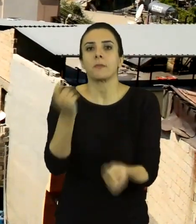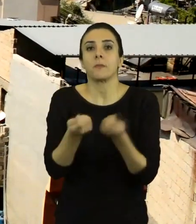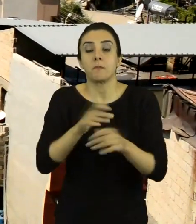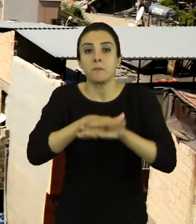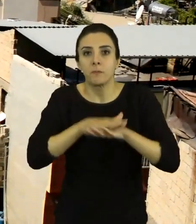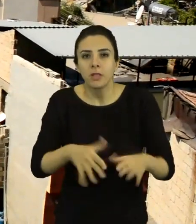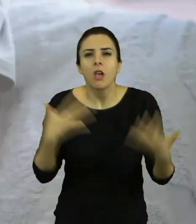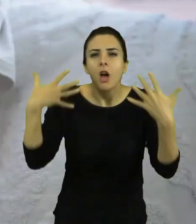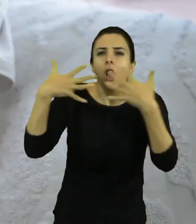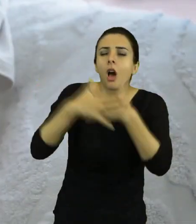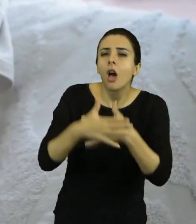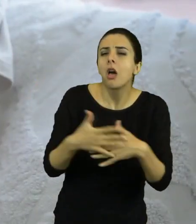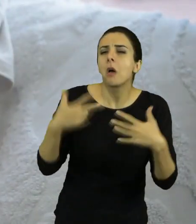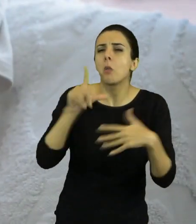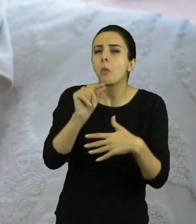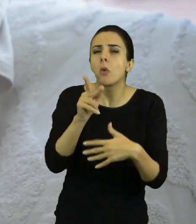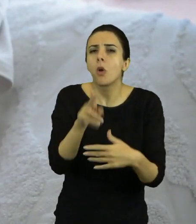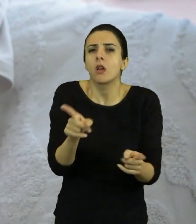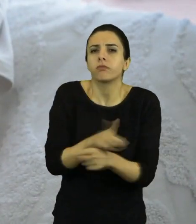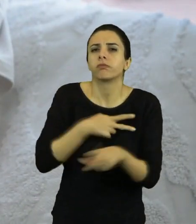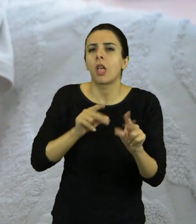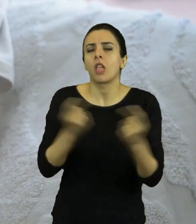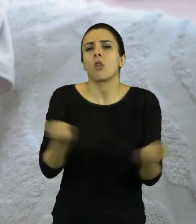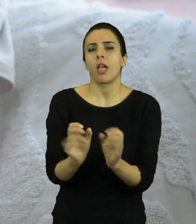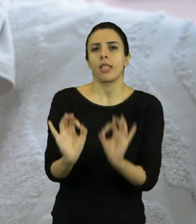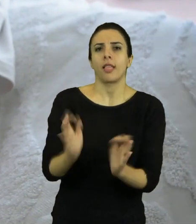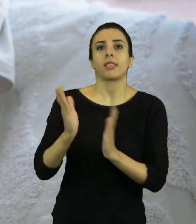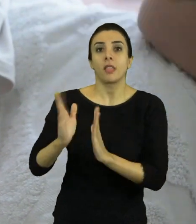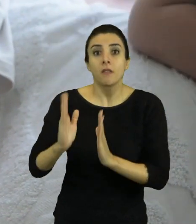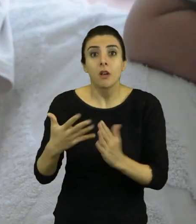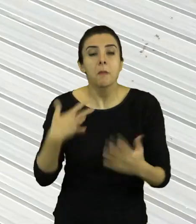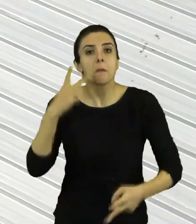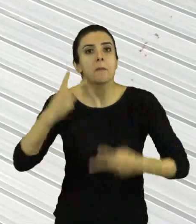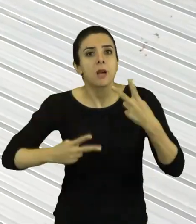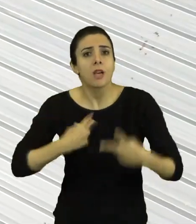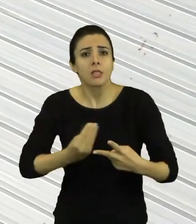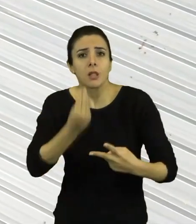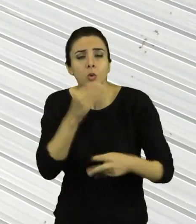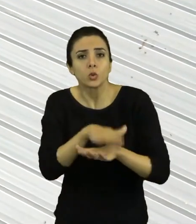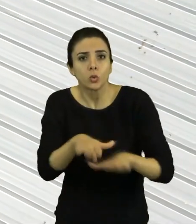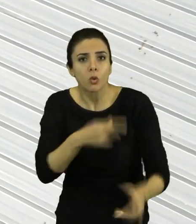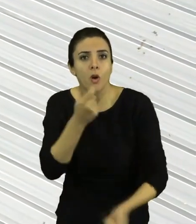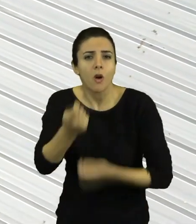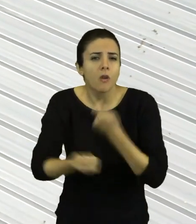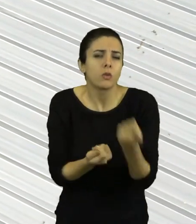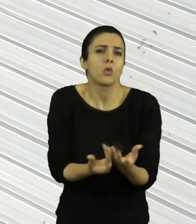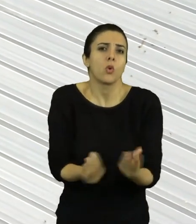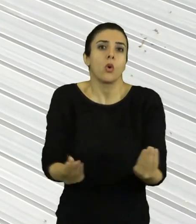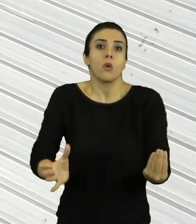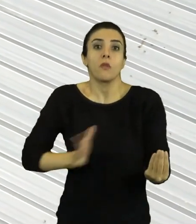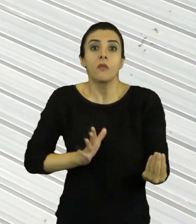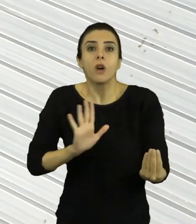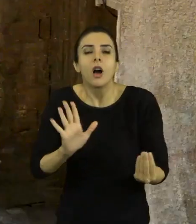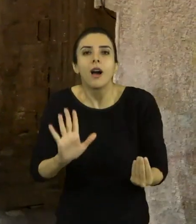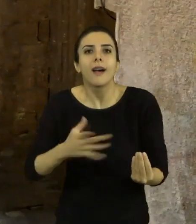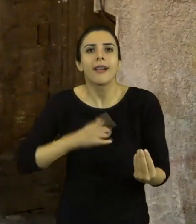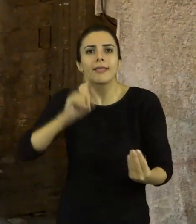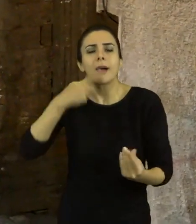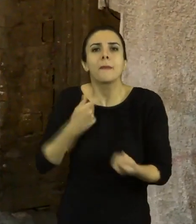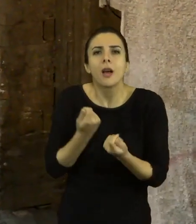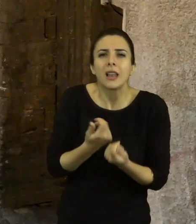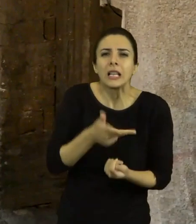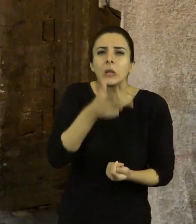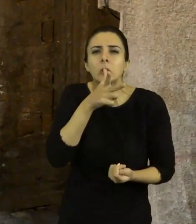Akşam daha ne zaman yatarsak 11-12'ye çeşit yaparım. Arada yemek, işte çocuk, iş güç. Sadece param içtik, 200